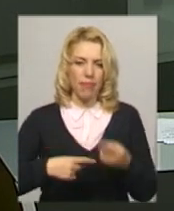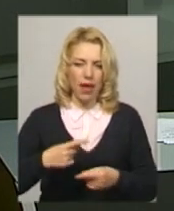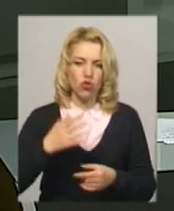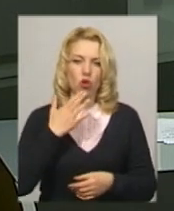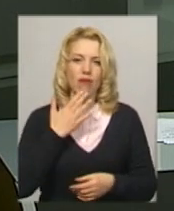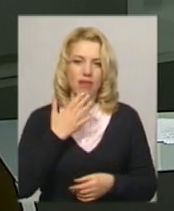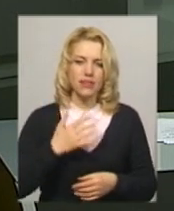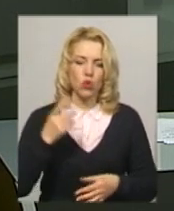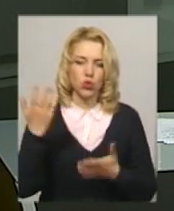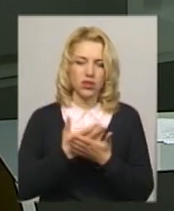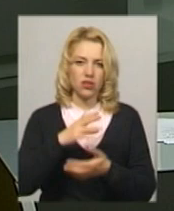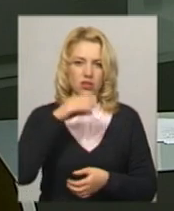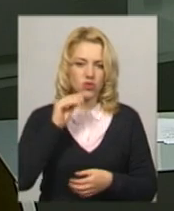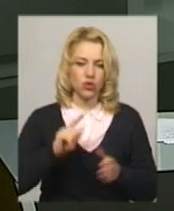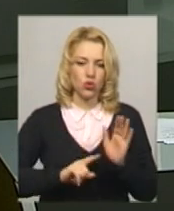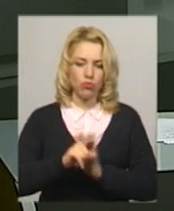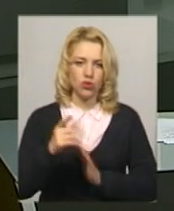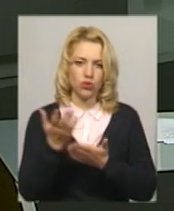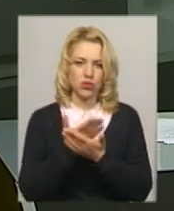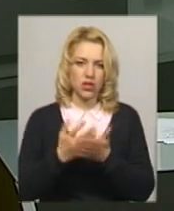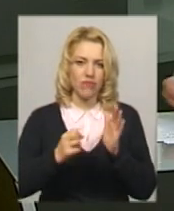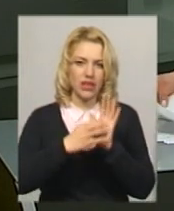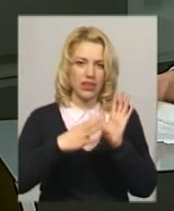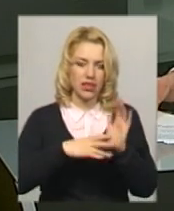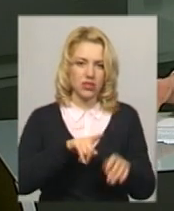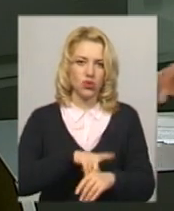імені Тараса Шевченка. Початок сеансу – о 19-й.